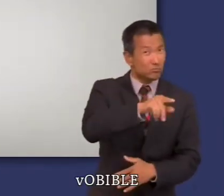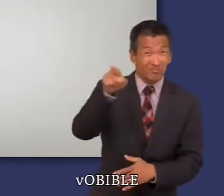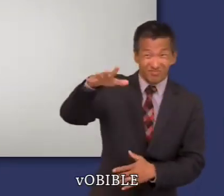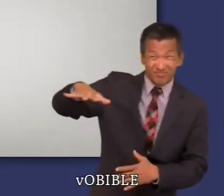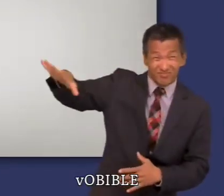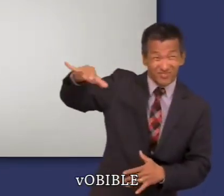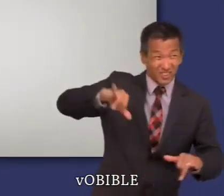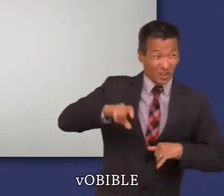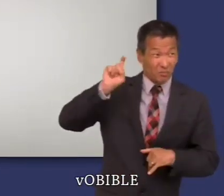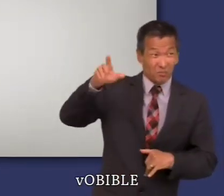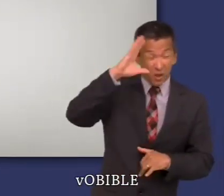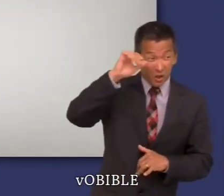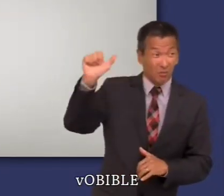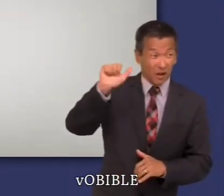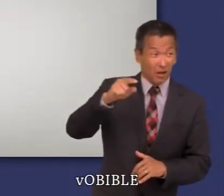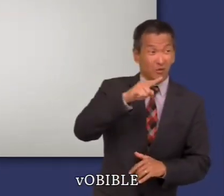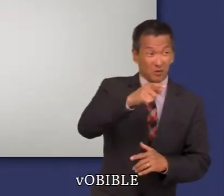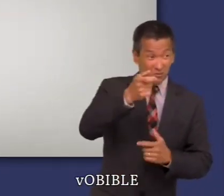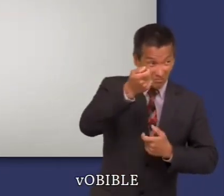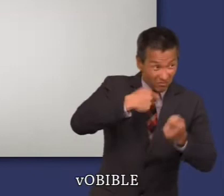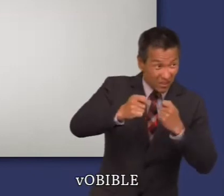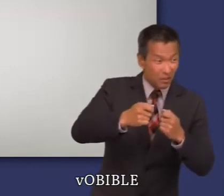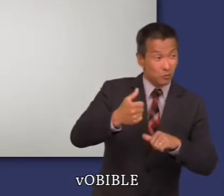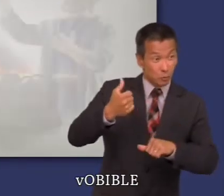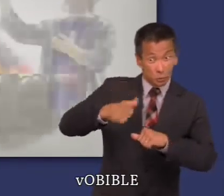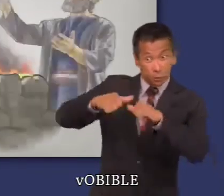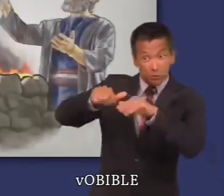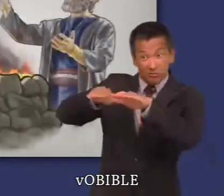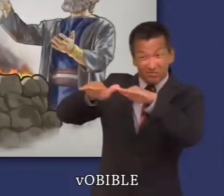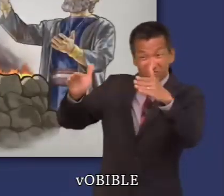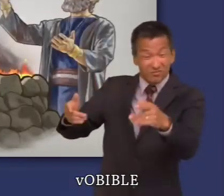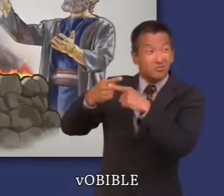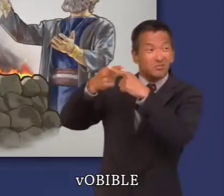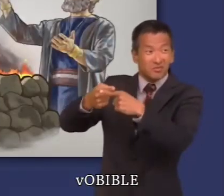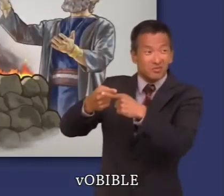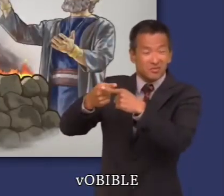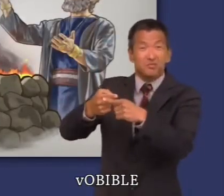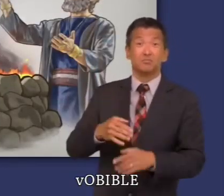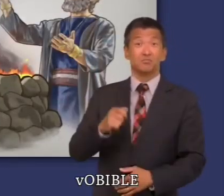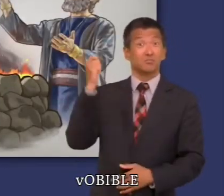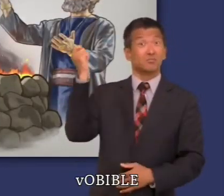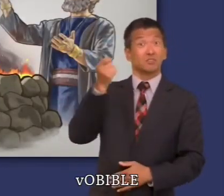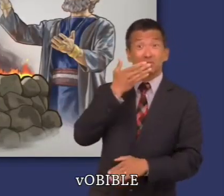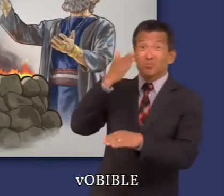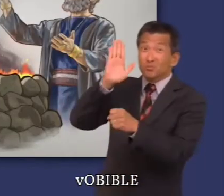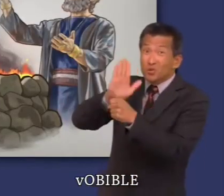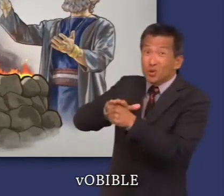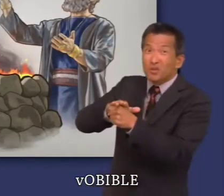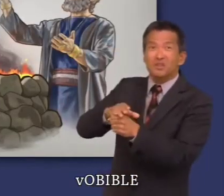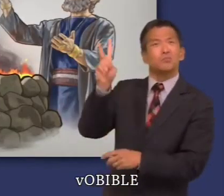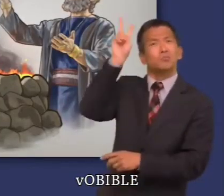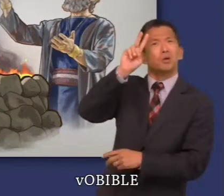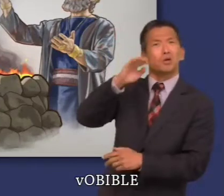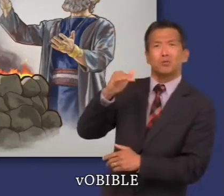alors à David d'acheter l'air de bataille d'Arona le Jébuséen, d'y construire un hôtel et d'offrir des sacrifices